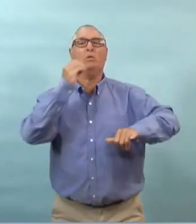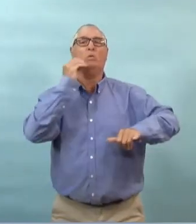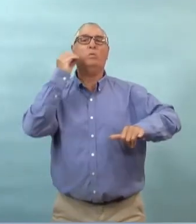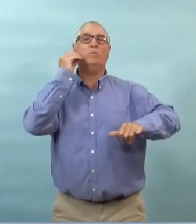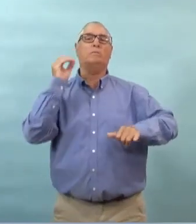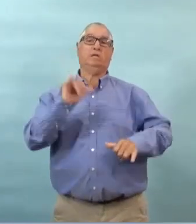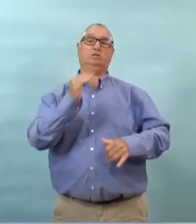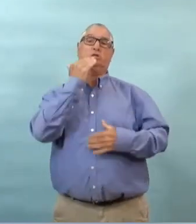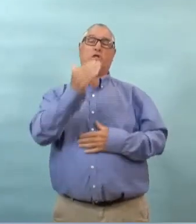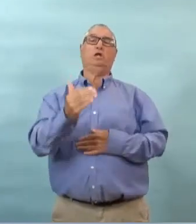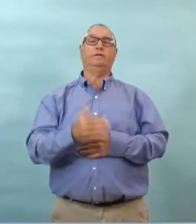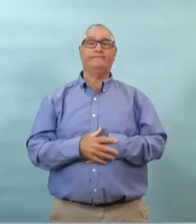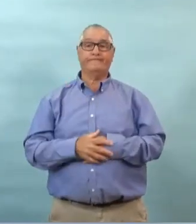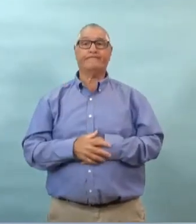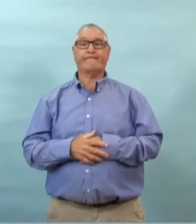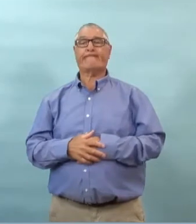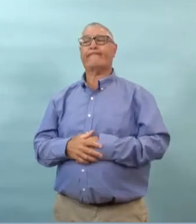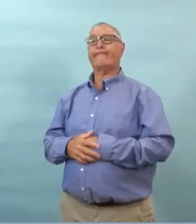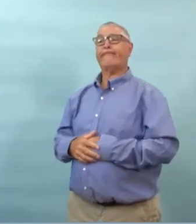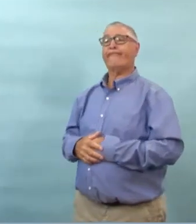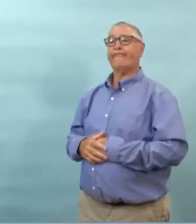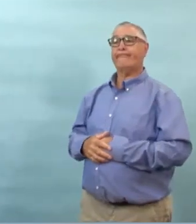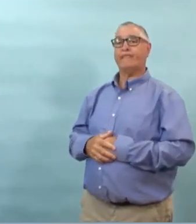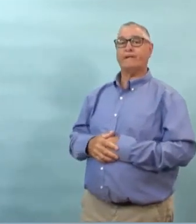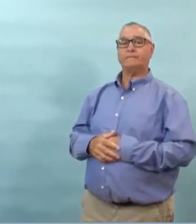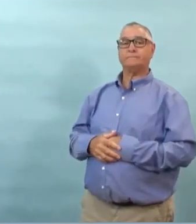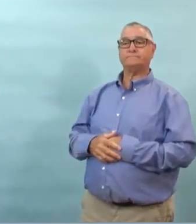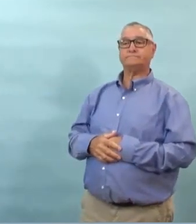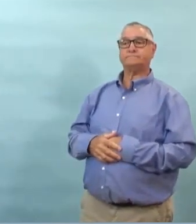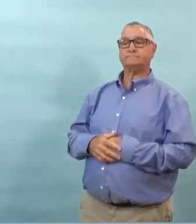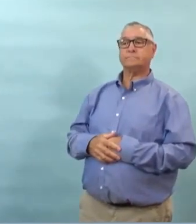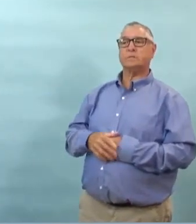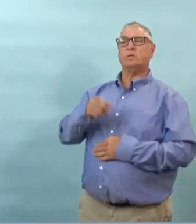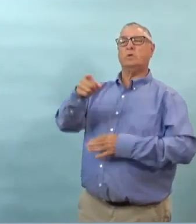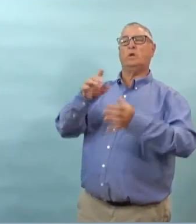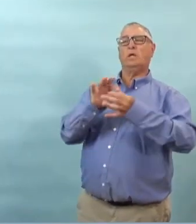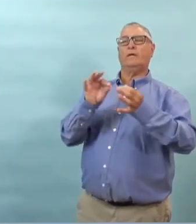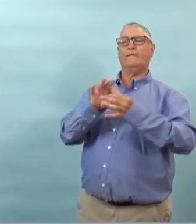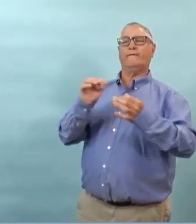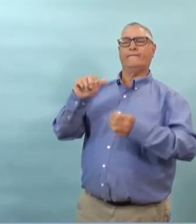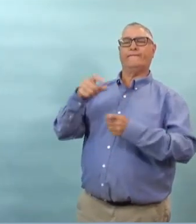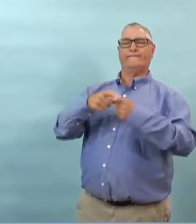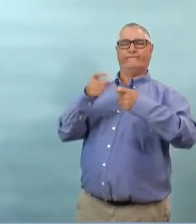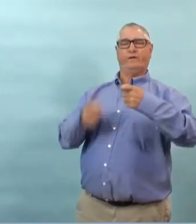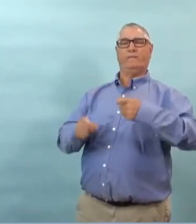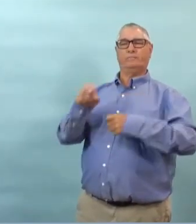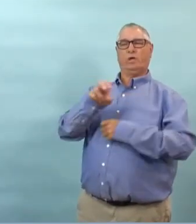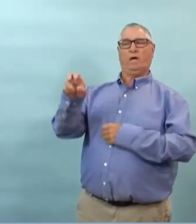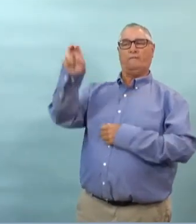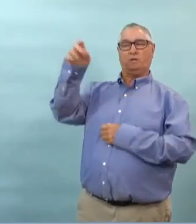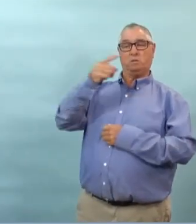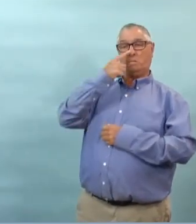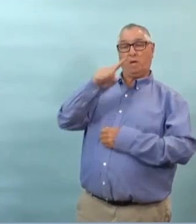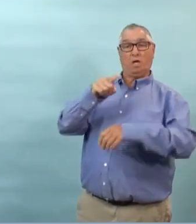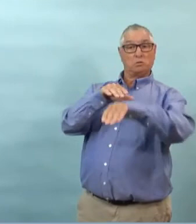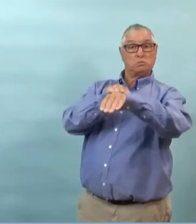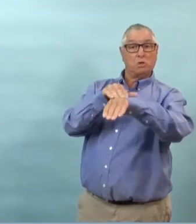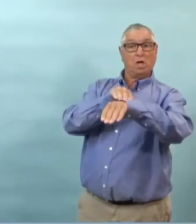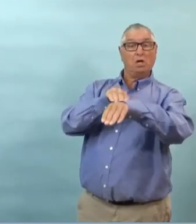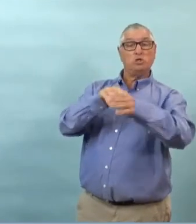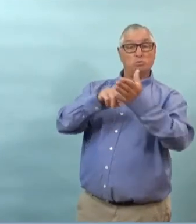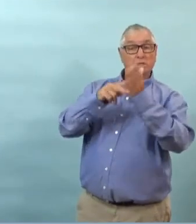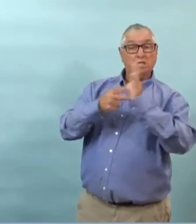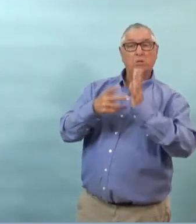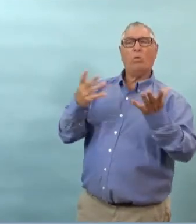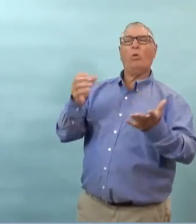ordonnances et les gens sont conscients de ce qu'ils doivent faire pour se surveiller et s'isoler dans les